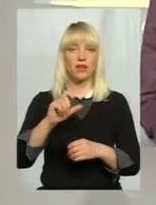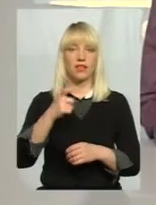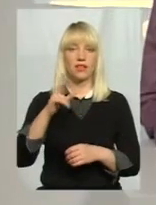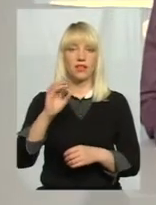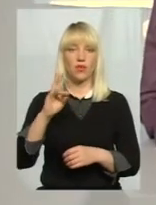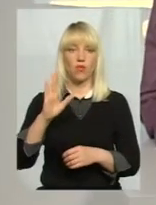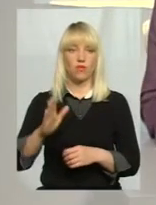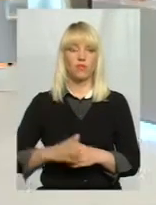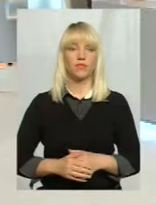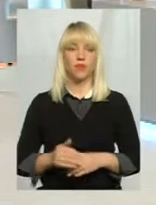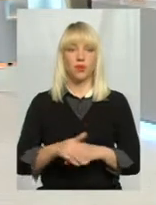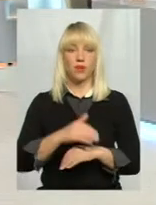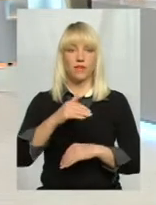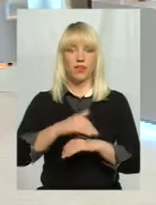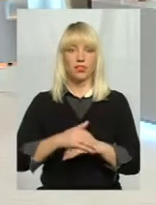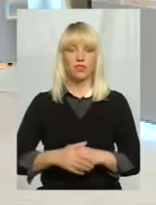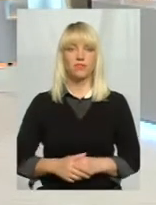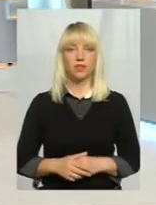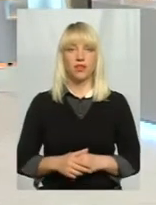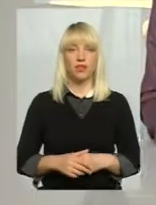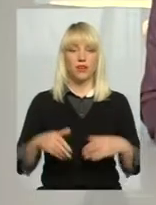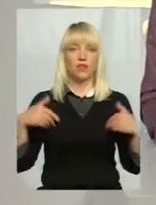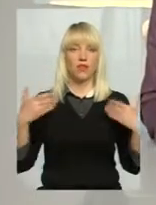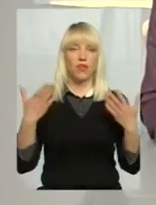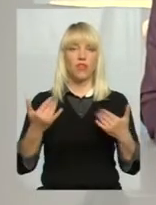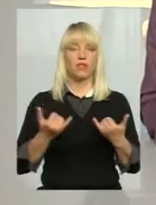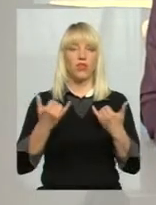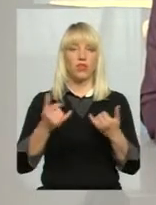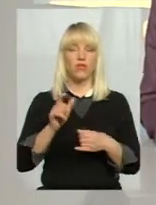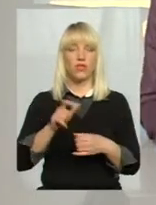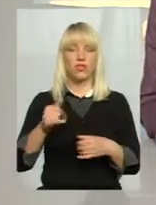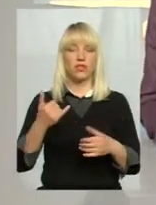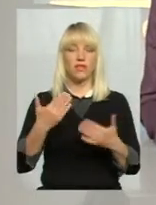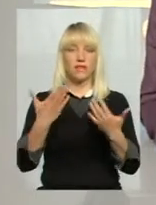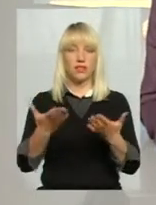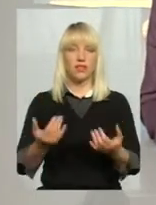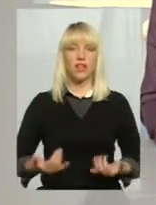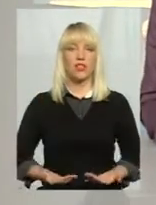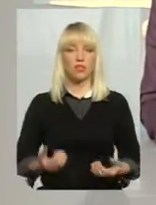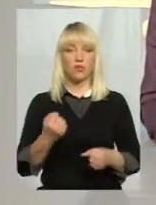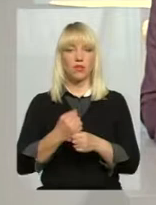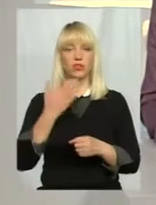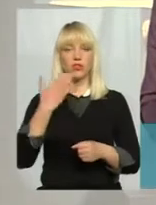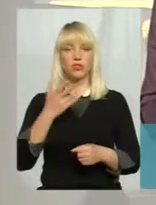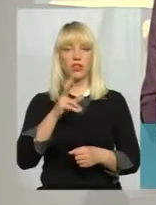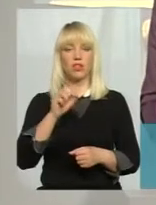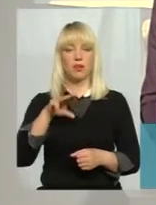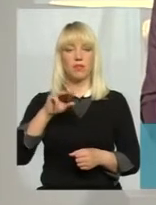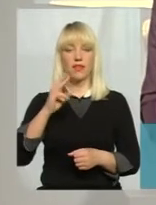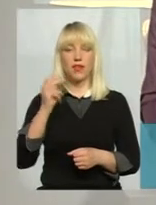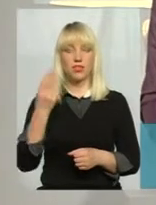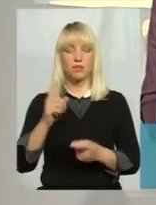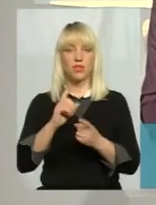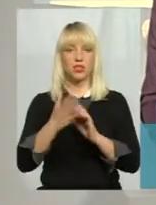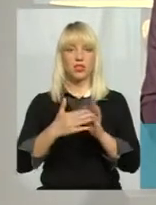Добрий вечір. Добрий вечір. Вітаю вас, шановні глядачі. Для вас наживо у студії працюють ведуча Олена Кеміняшна. Мову жестів